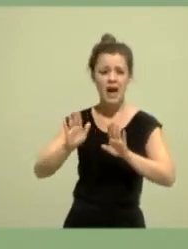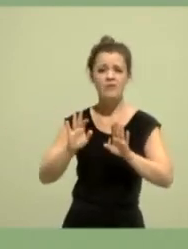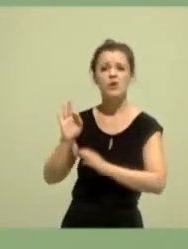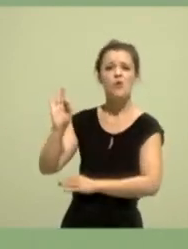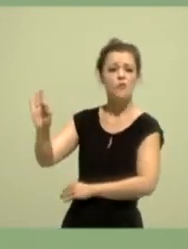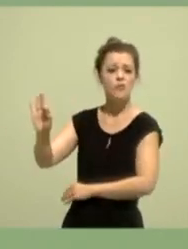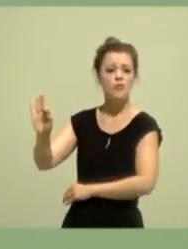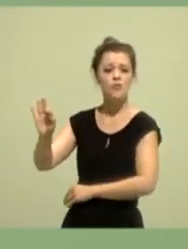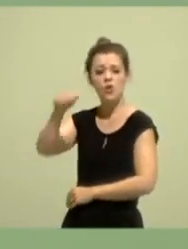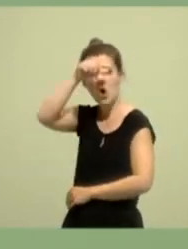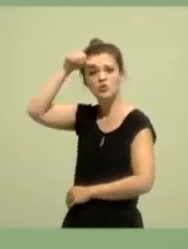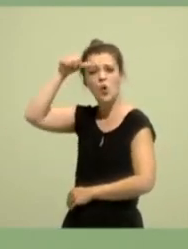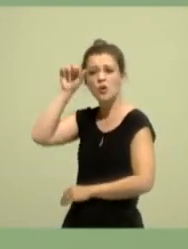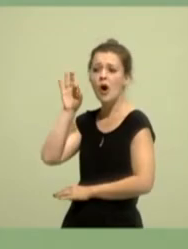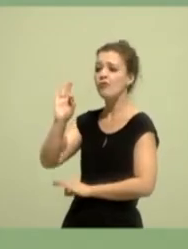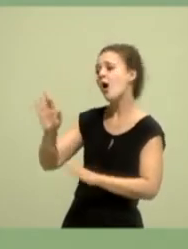Verfügung stellen.